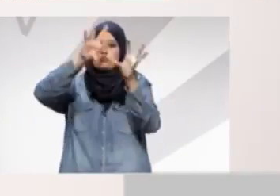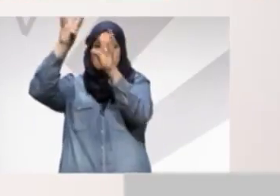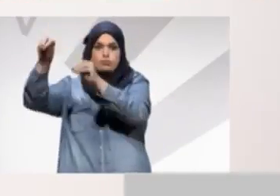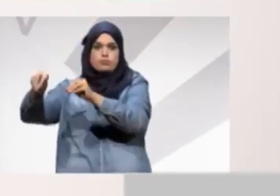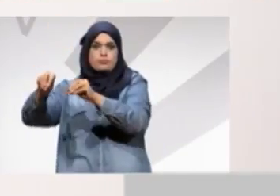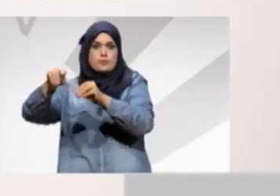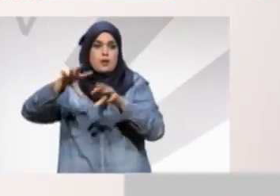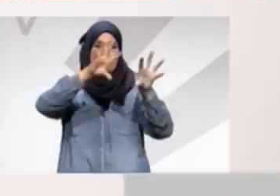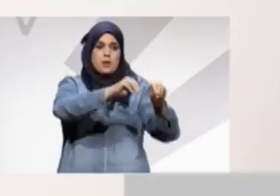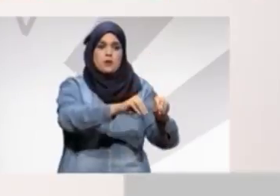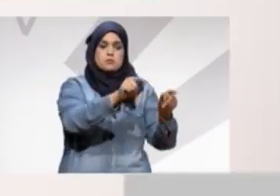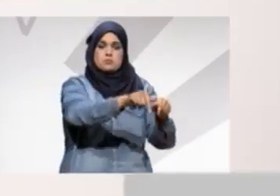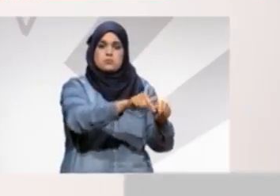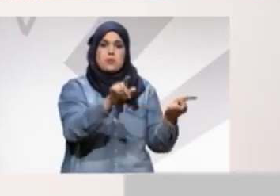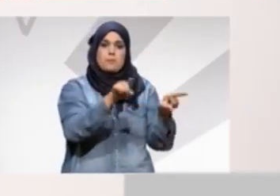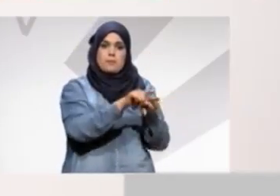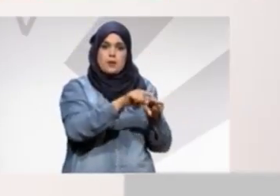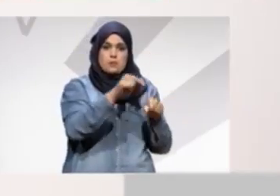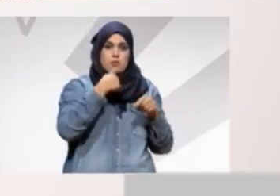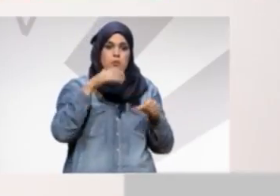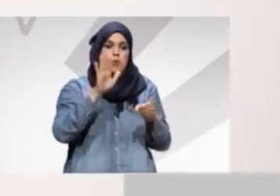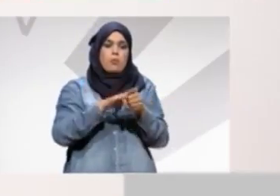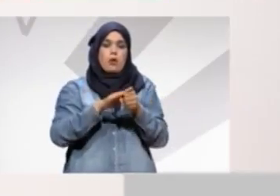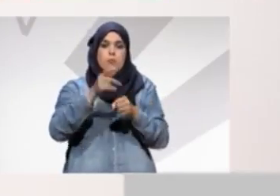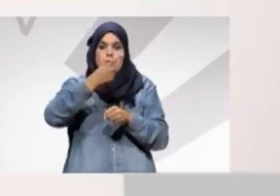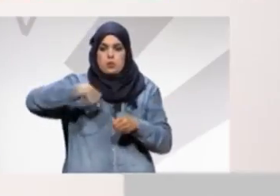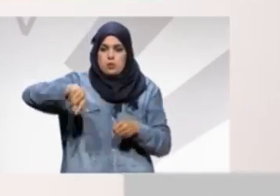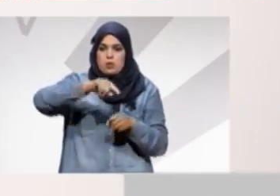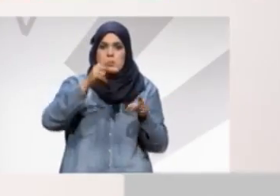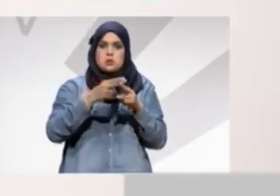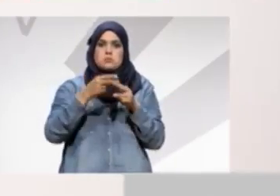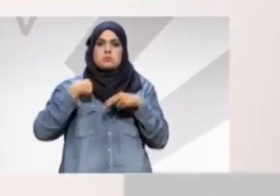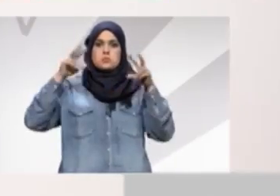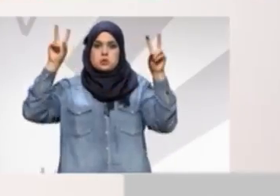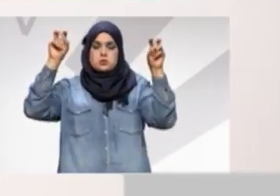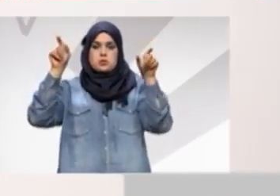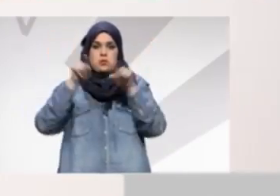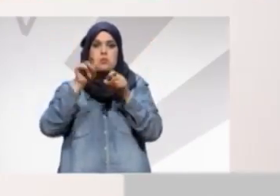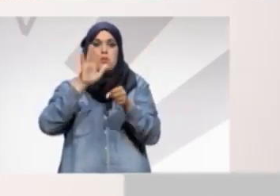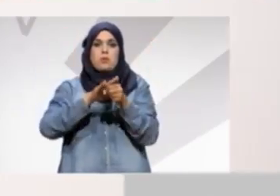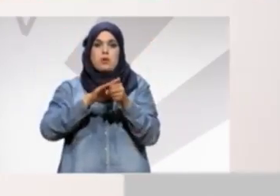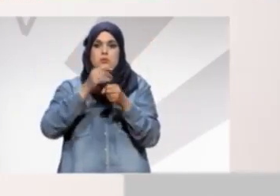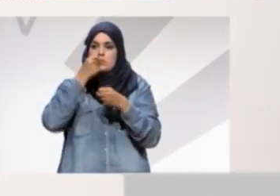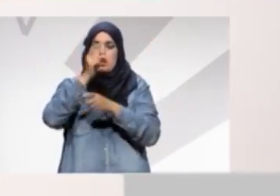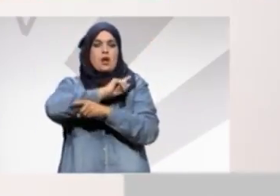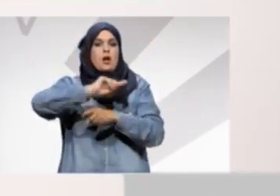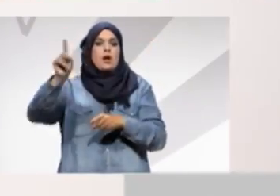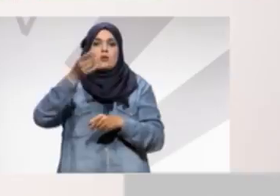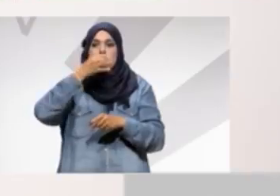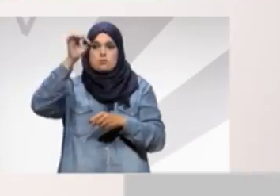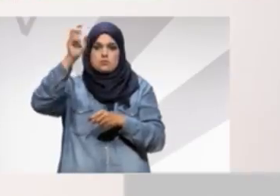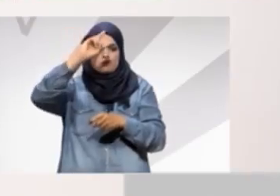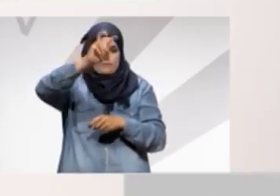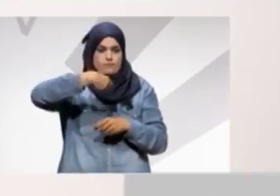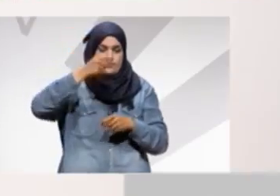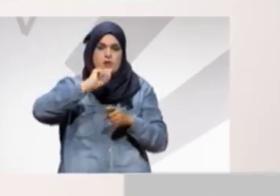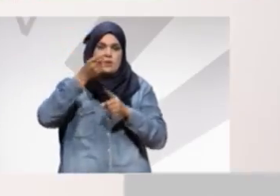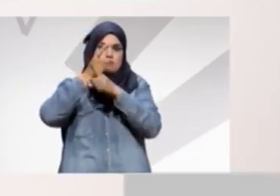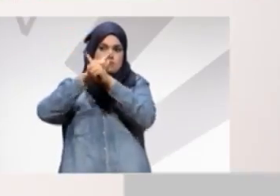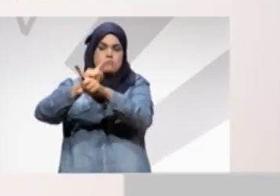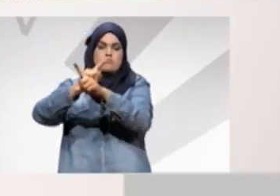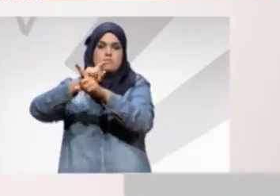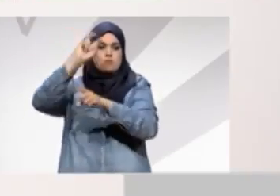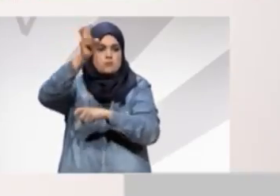حسين مافهمتش معناها مسمينا احنا كالنا سبالة لن يمروا اليوم لحت حد مبشي جينا وهز خيراتنا ماخلو حتى حد